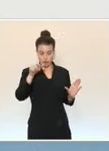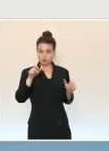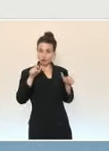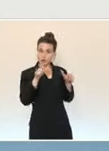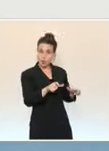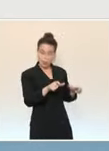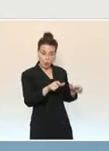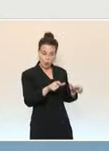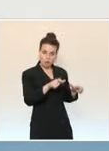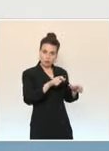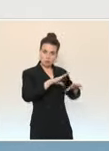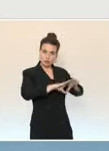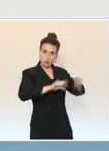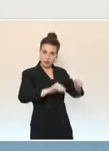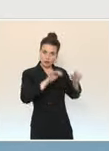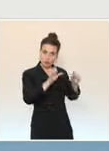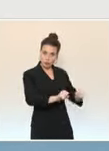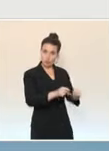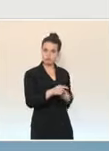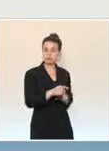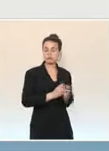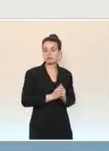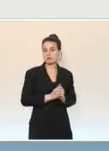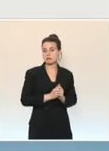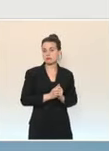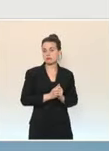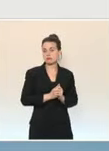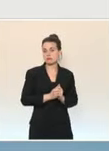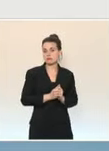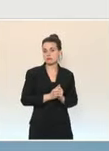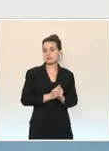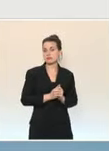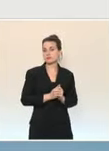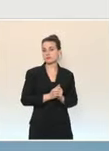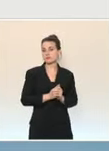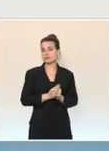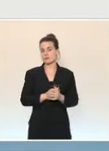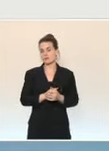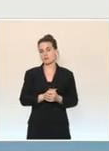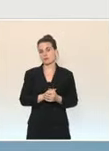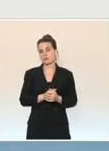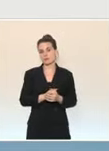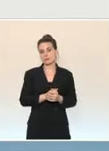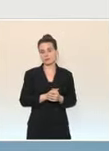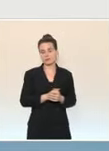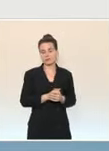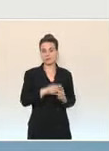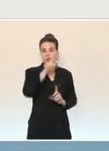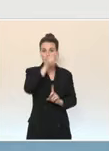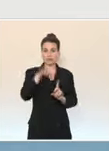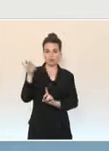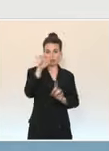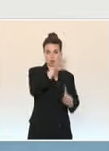lieu de quarantaine qu'elle a déclaré. Par ailleurs, ce sont désormais les forces de l'ordre qui seront chargées de contrôler la personne mise en quarantaine.